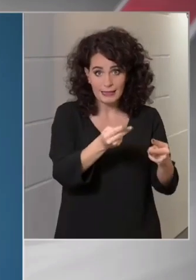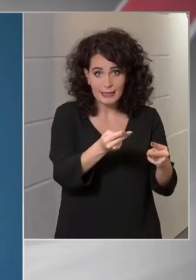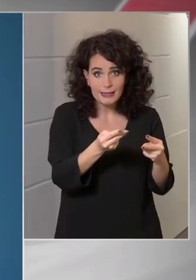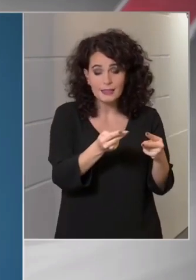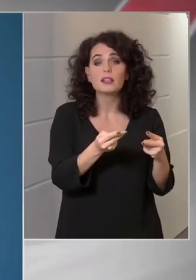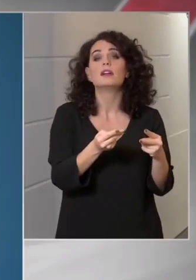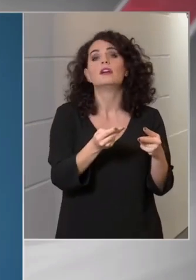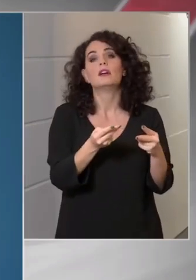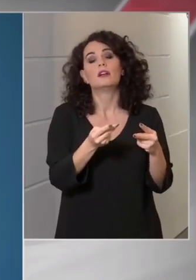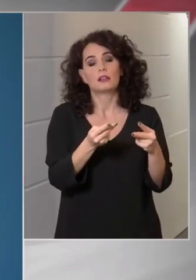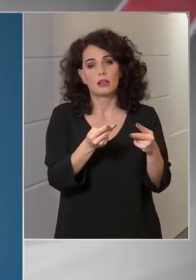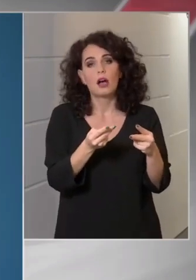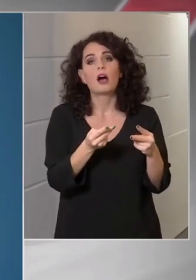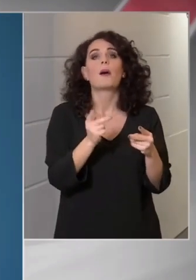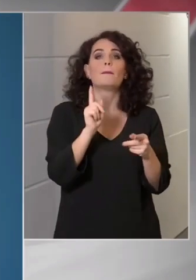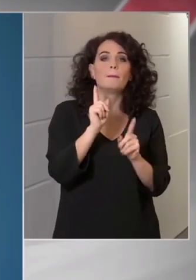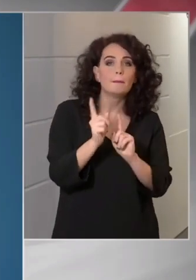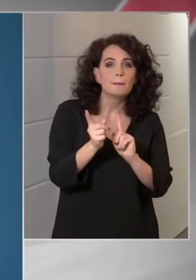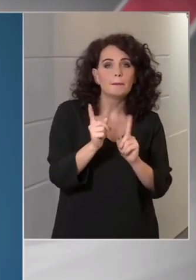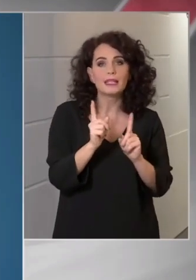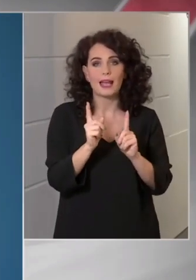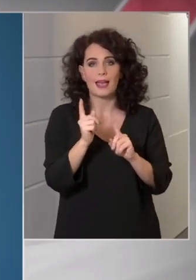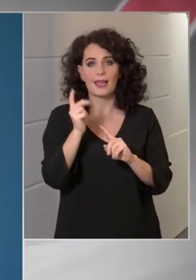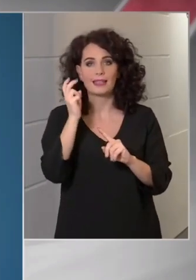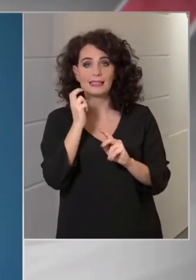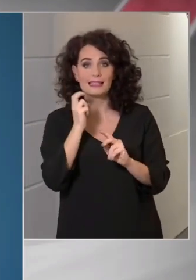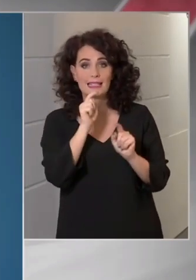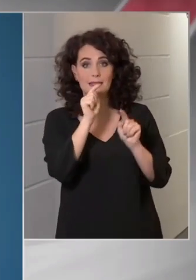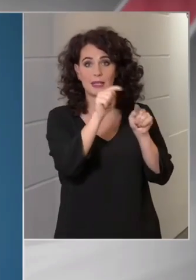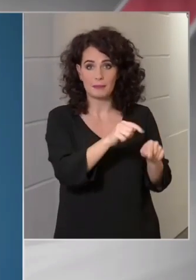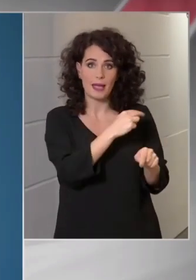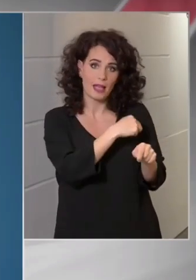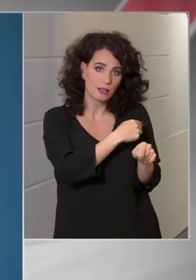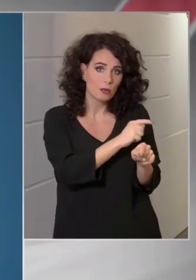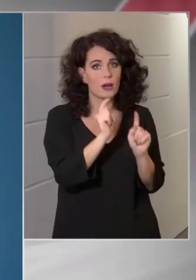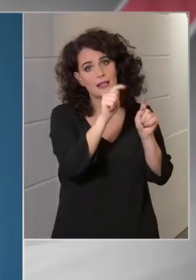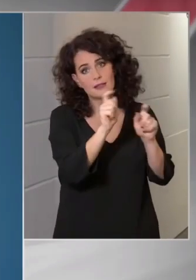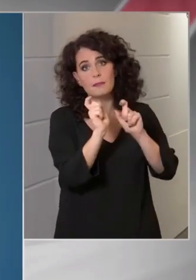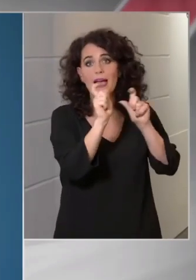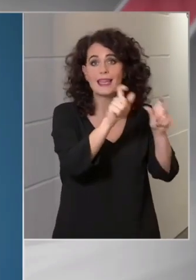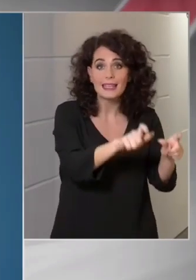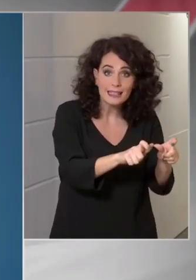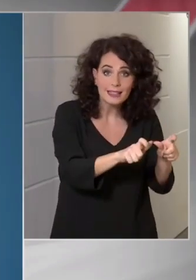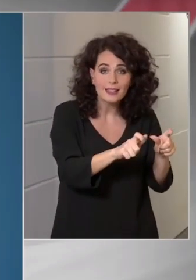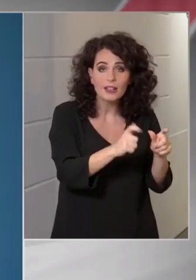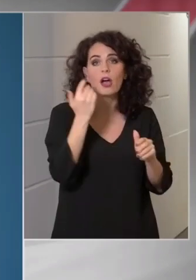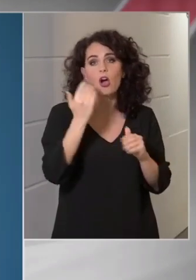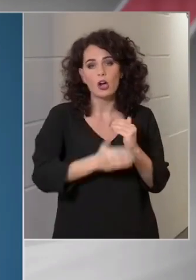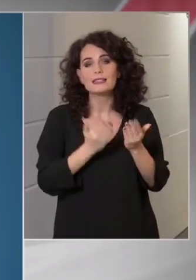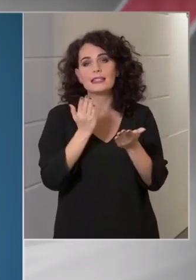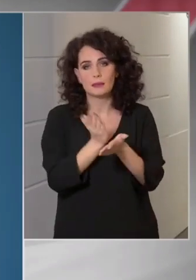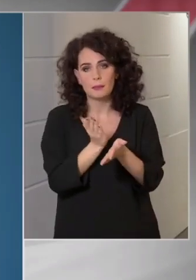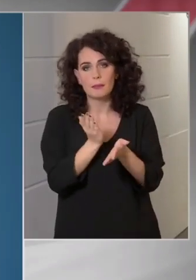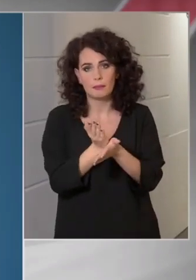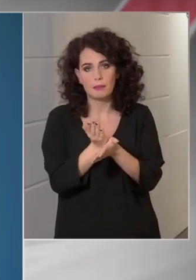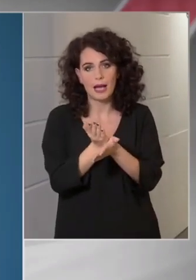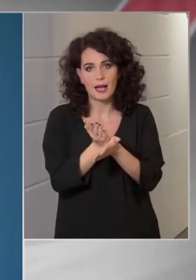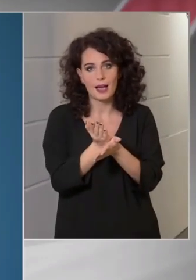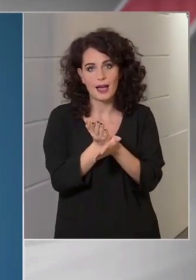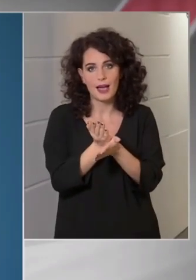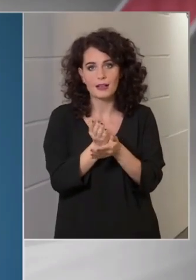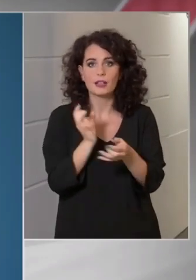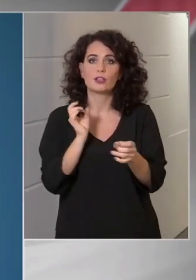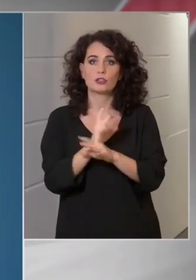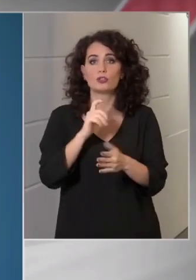valószínűséggel, mire az intézmény beér vele a mentőautó, addigra már a